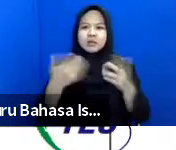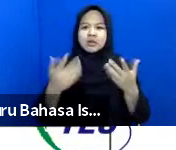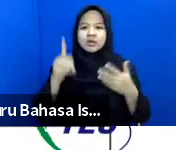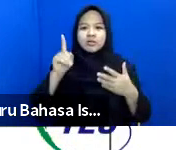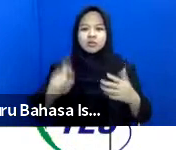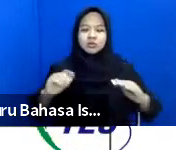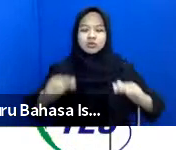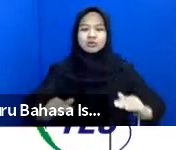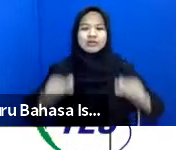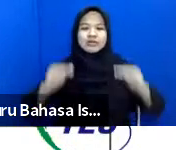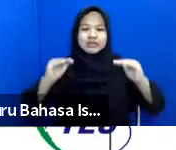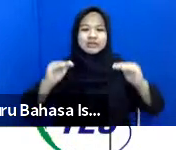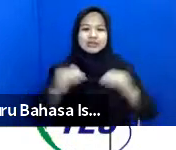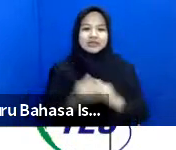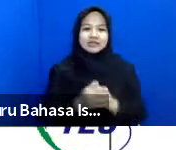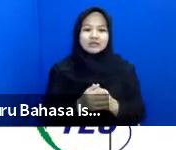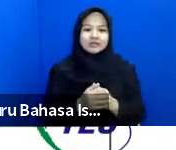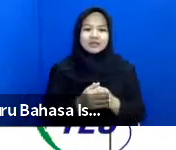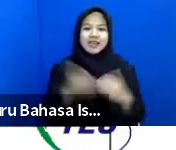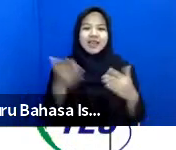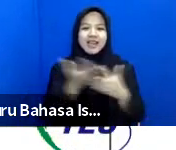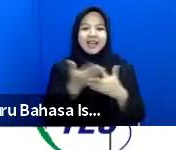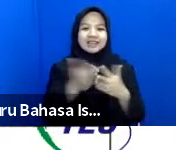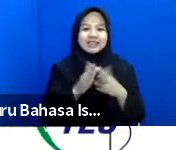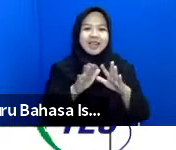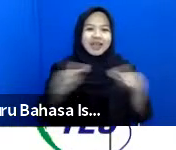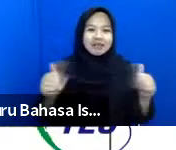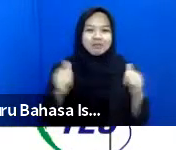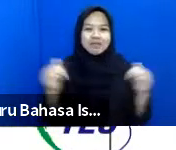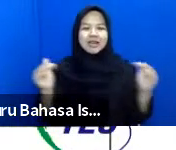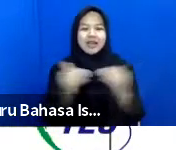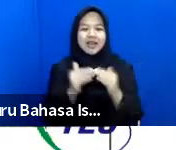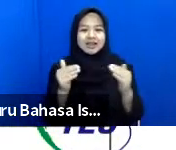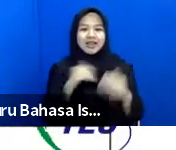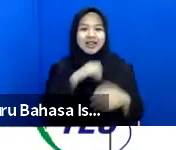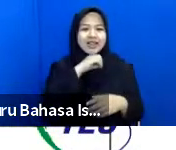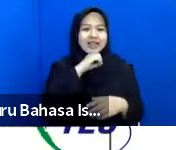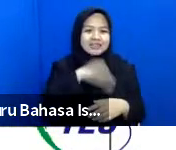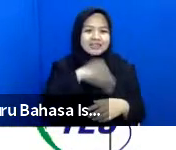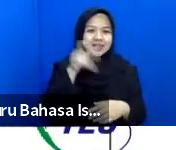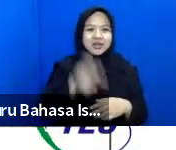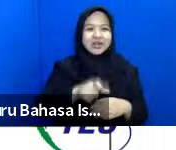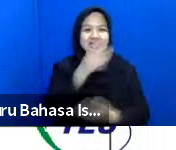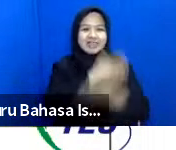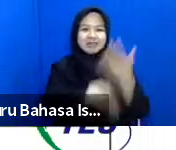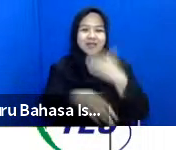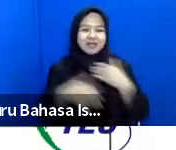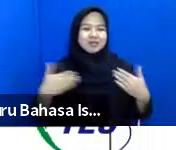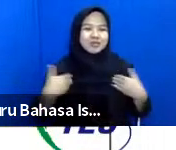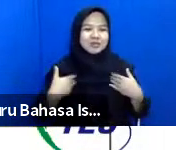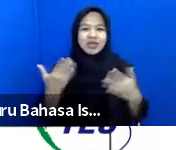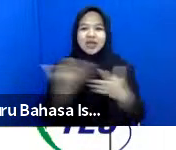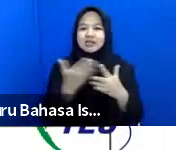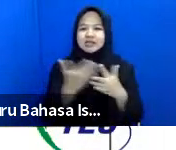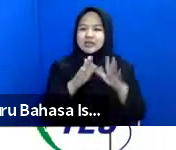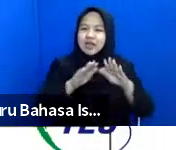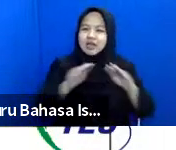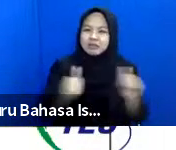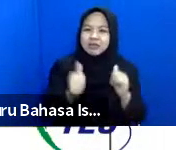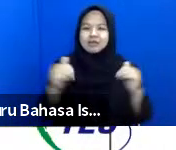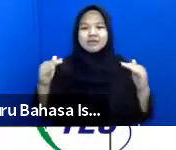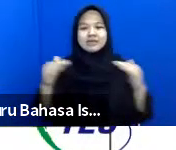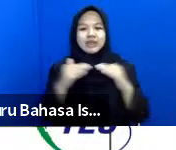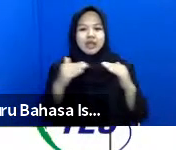ditinggikan kemudian akses yang aman dan adil lansia dan orang dengan disabilitas memiliki akses yang aman dan setara